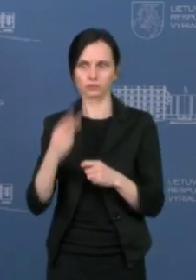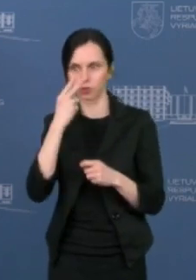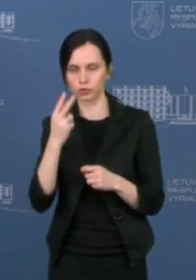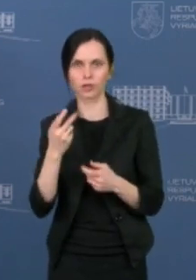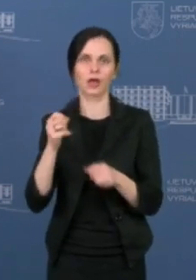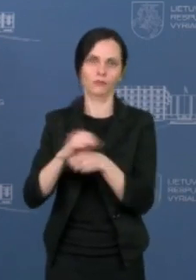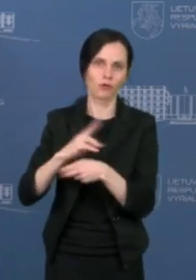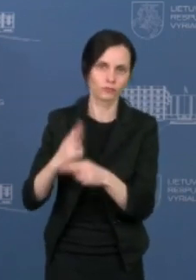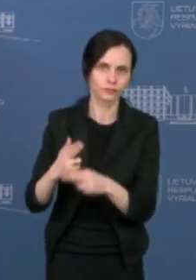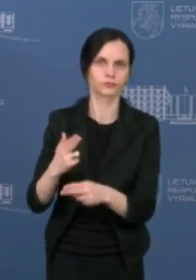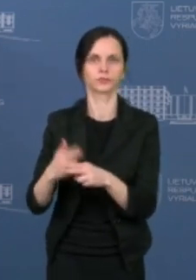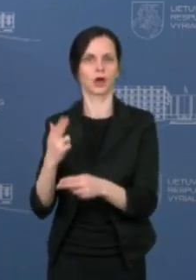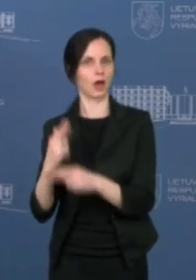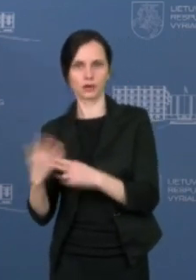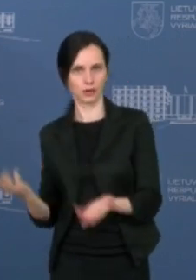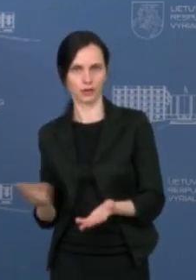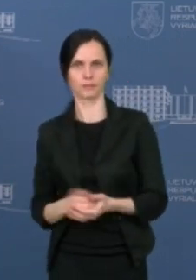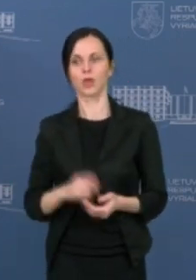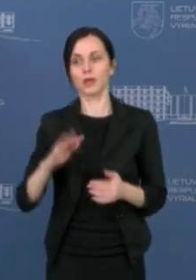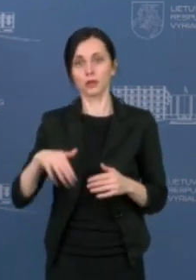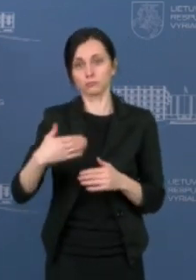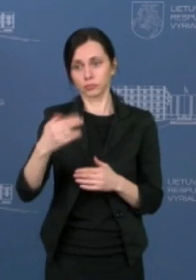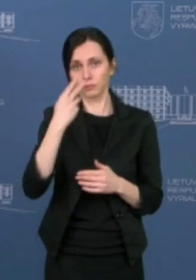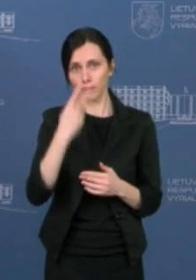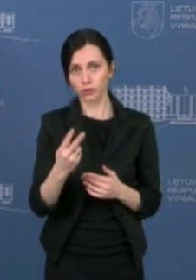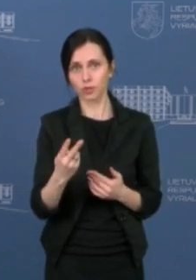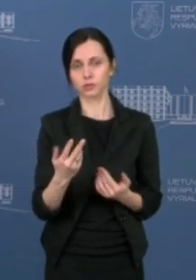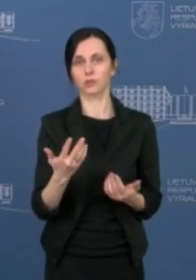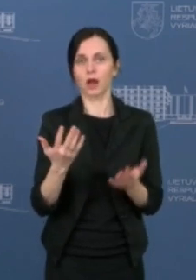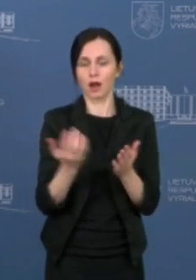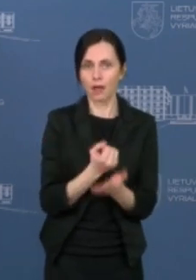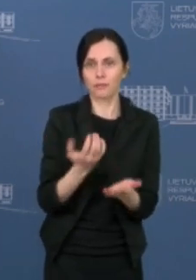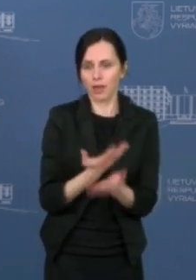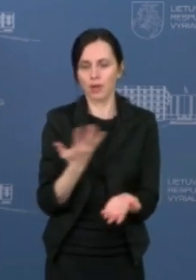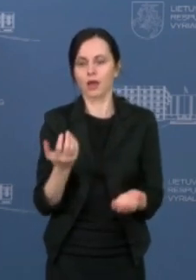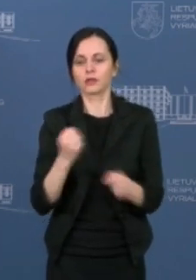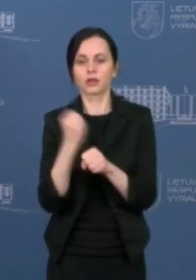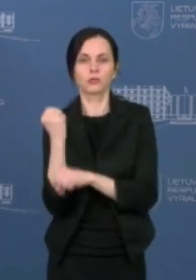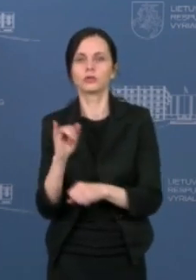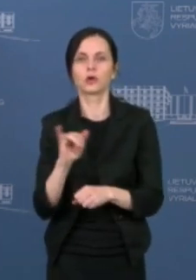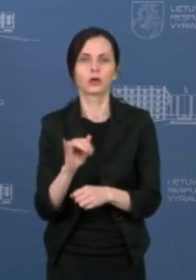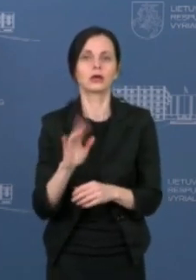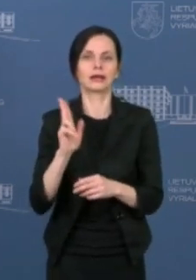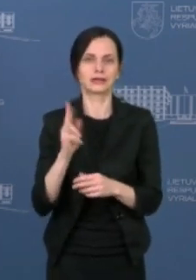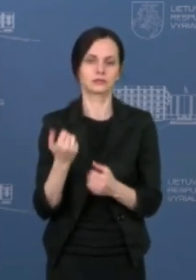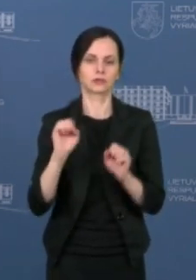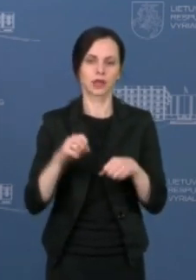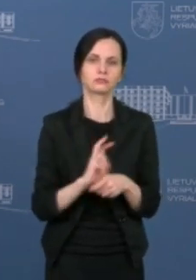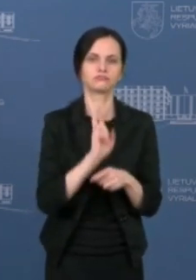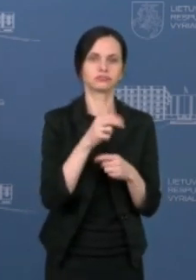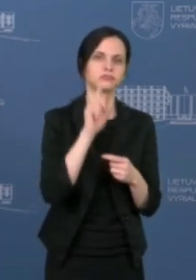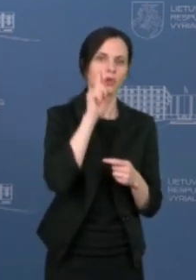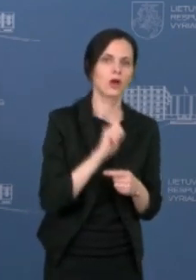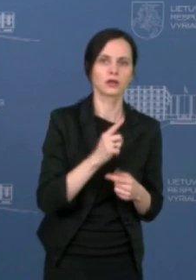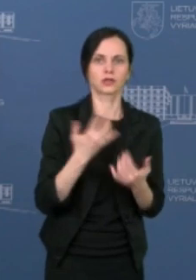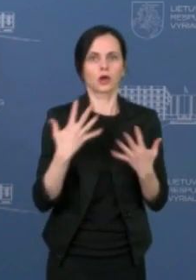išnaudoti, tai gyvenimas parodys, pasižiūrėsime, kiek čia kreipsis, tiek priekybos srityje, tiek